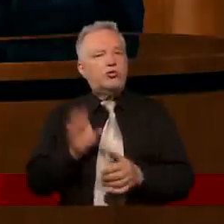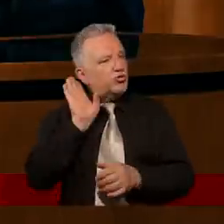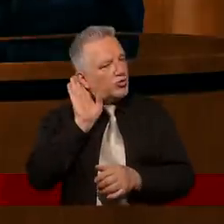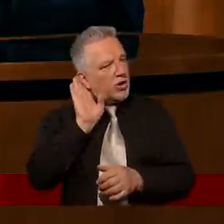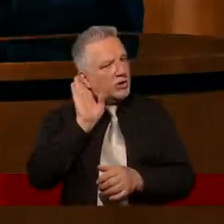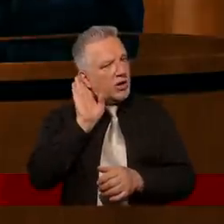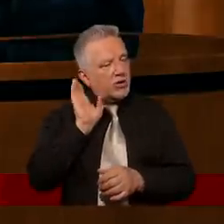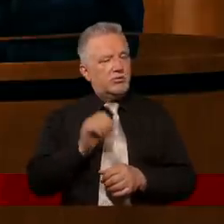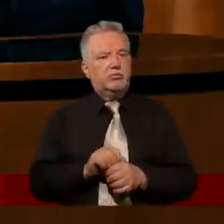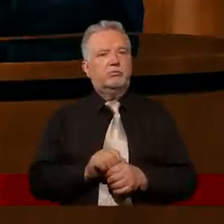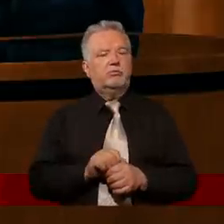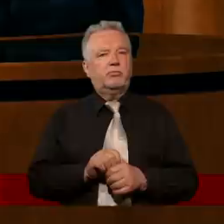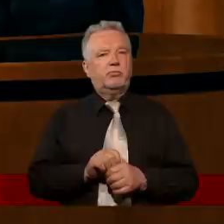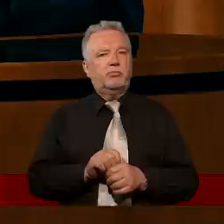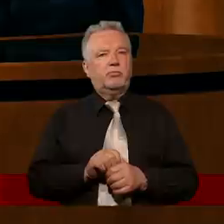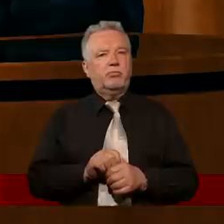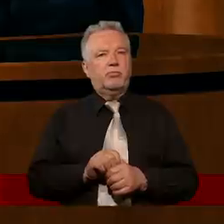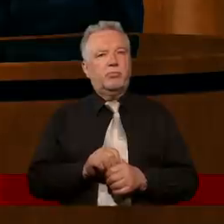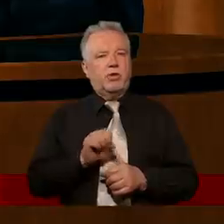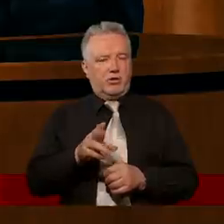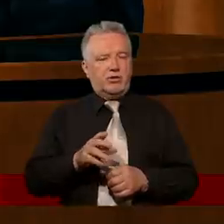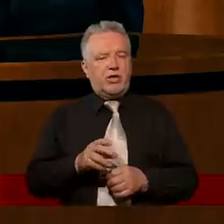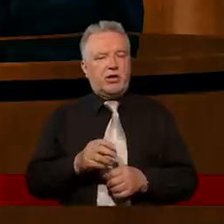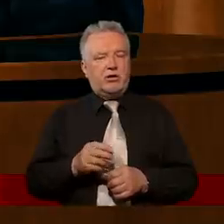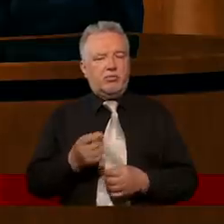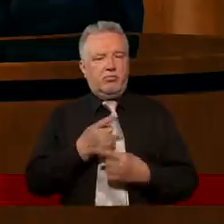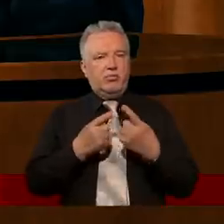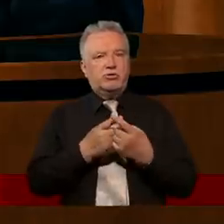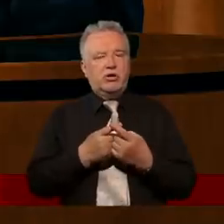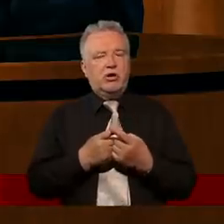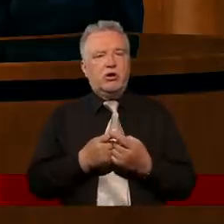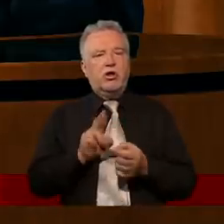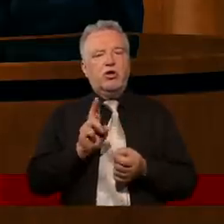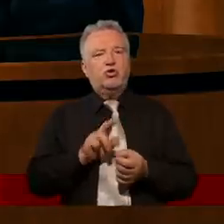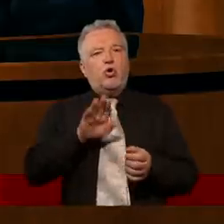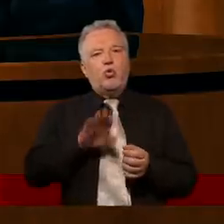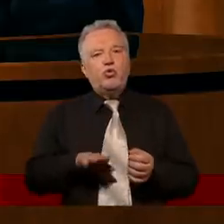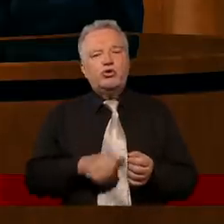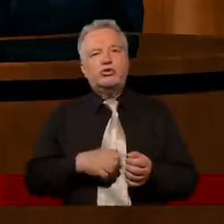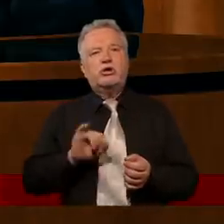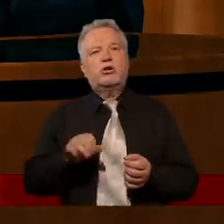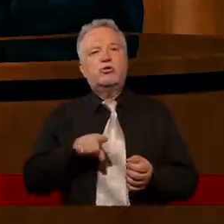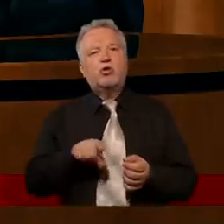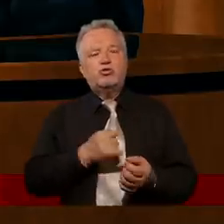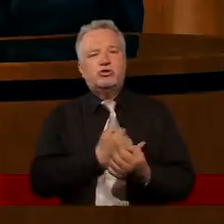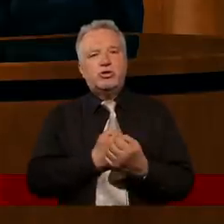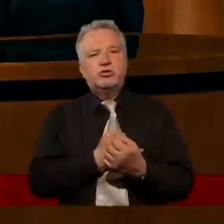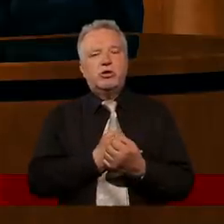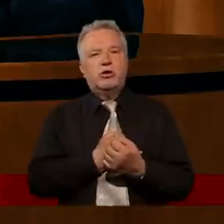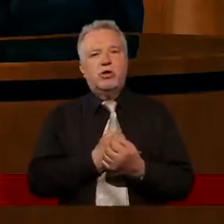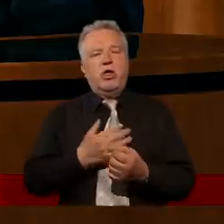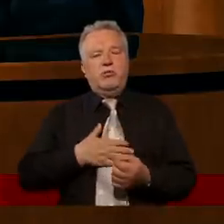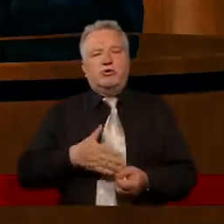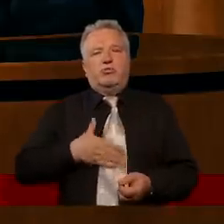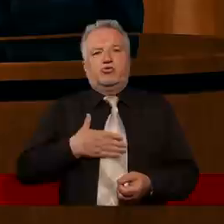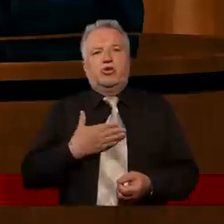Jak gdyby ma taką gotowość wysłuchania. Tak mi się to skojarzyło. Kto się uniży jak to dziecię, ten jest największy. Czyli mieć